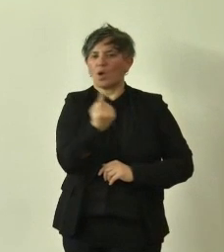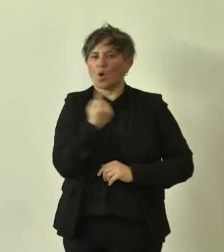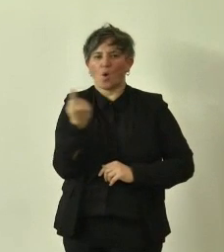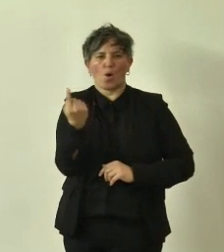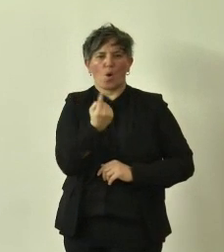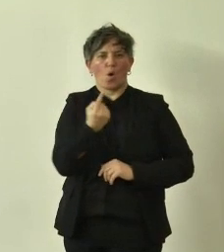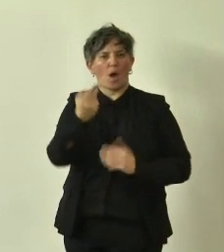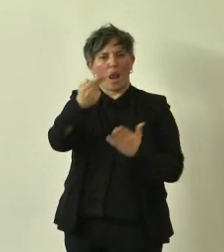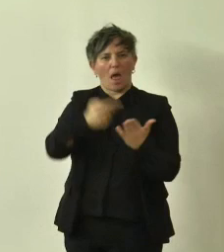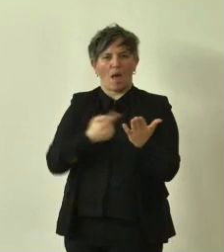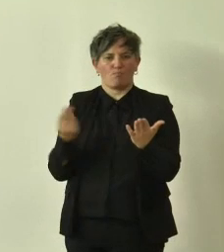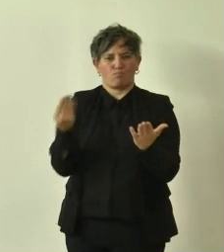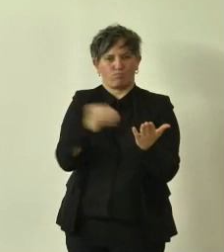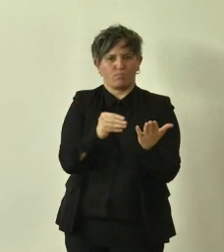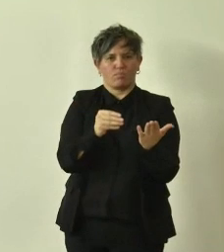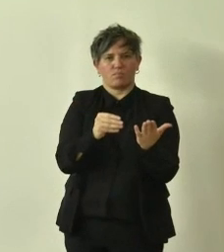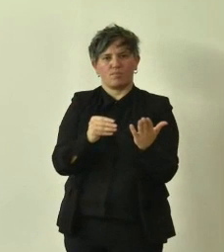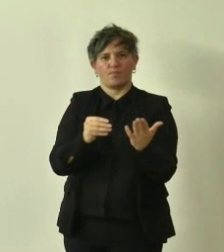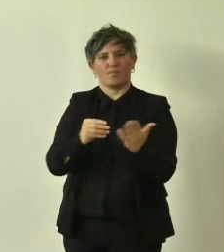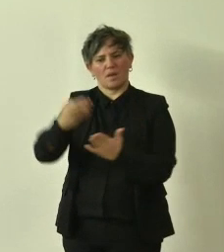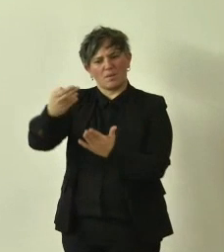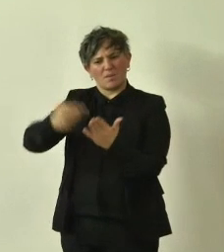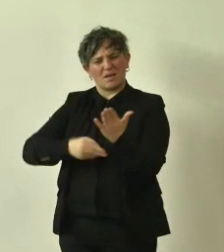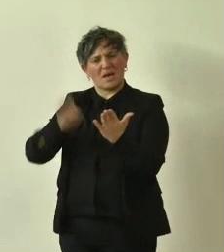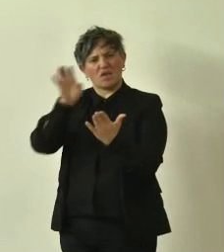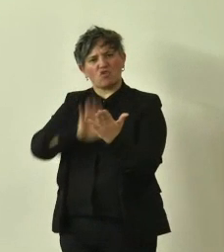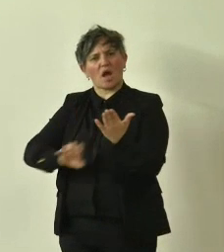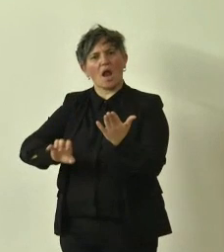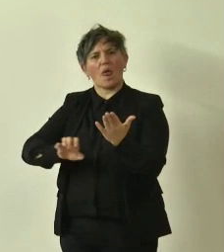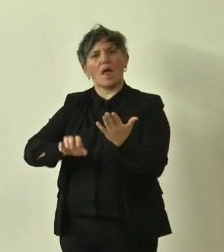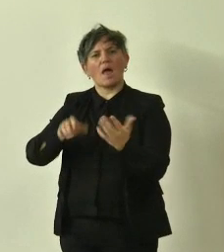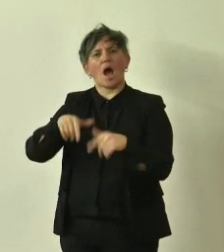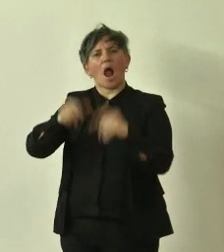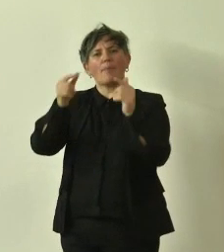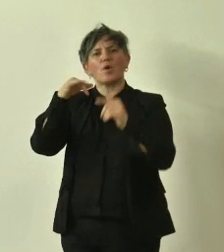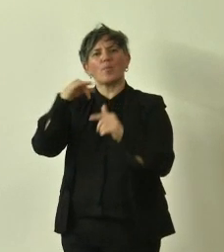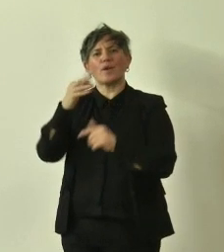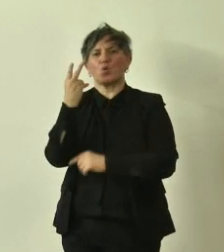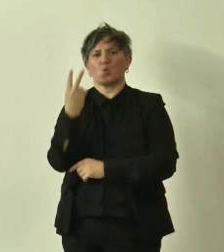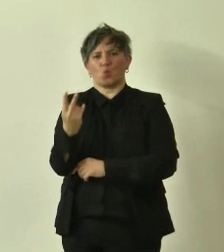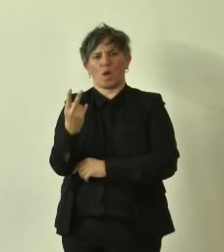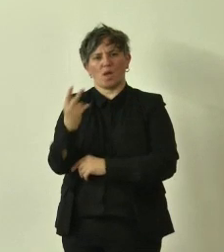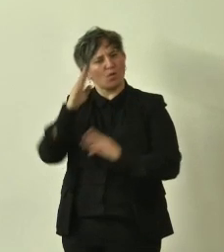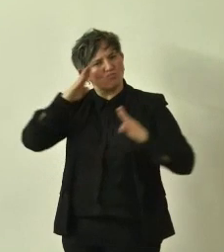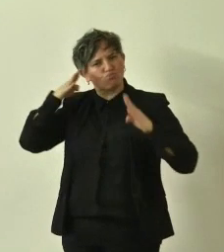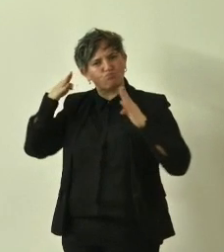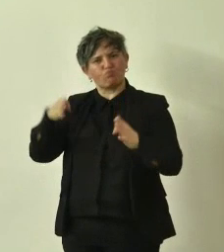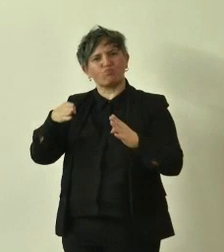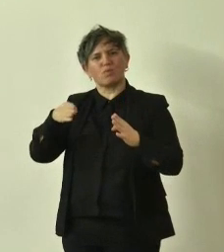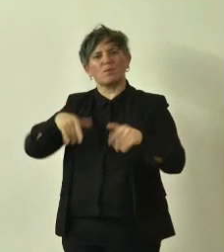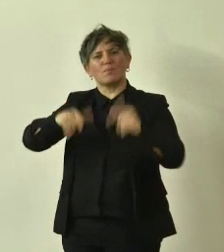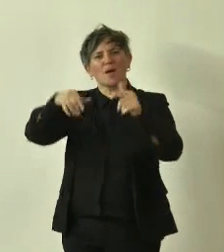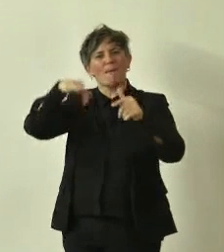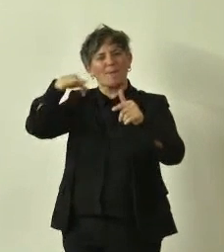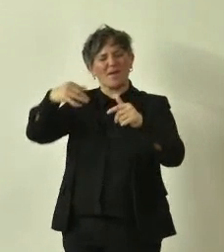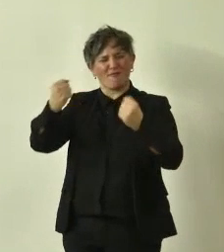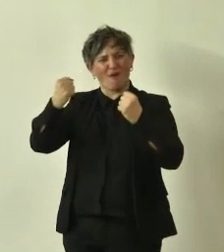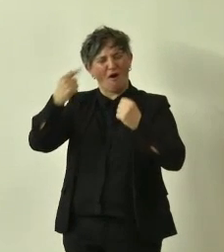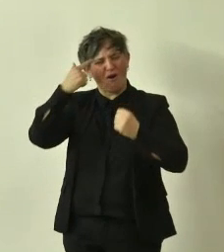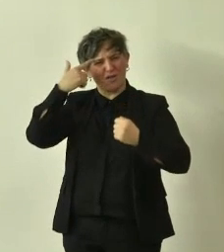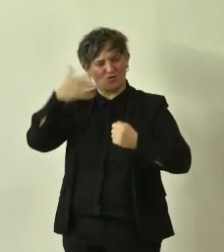monumentali regionali soltanto due peri io sono abbastanza afferrata sui peri perché ho fatto un lavoro specifico